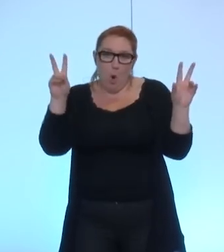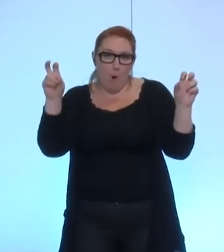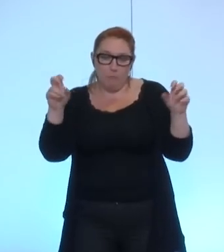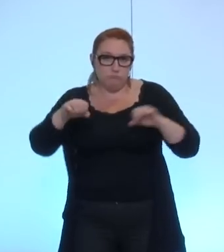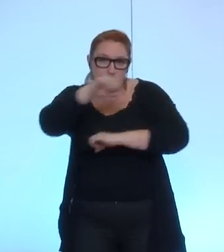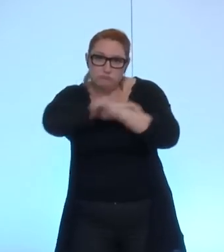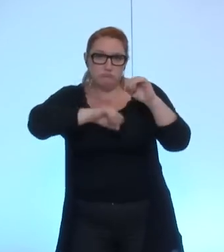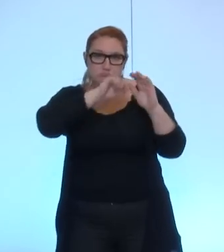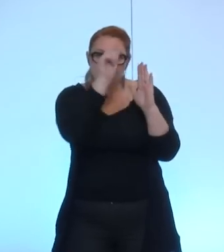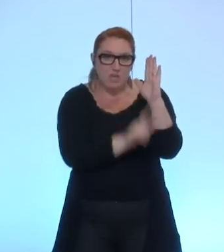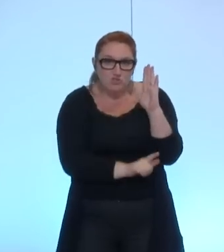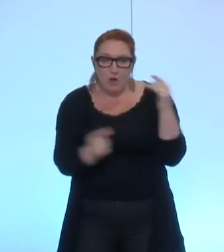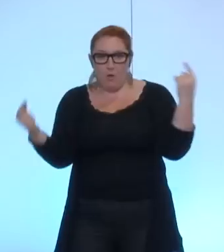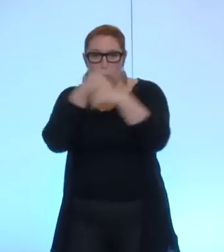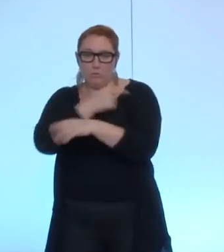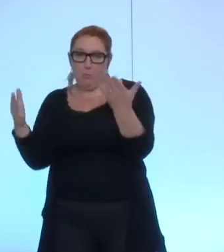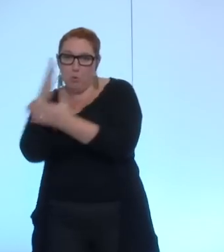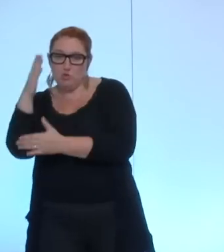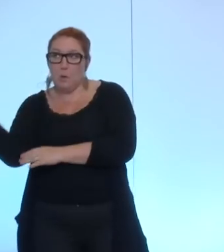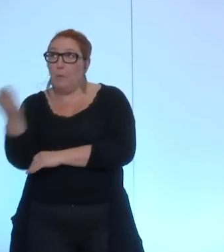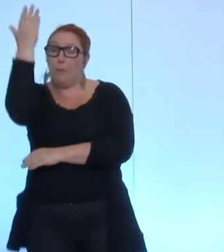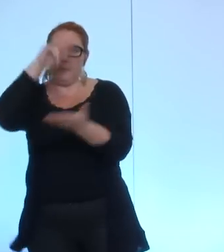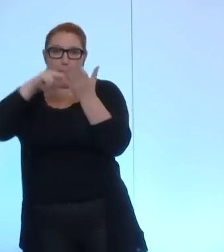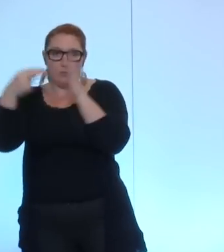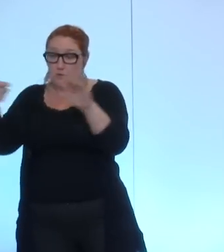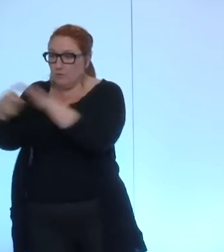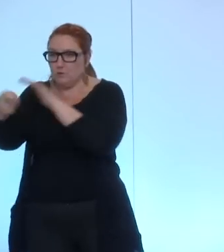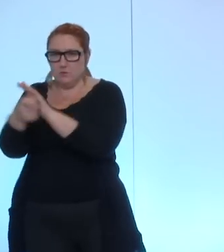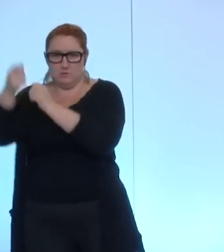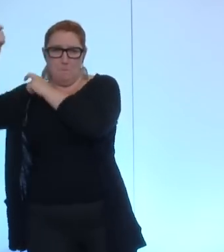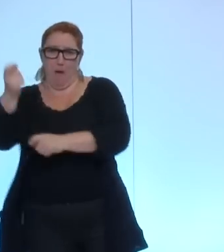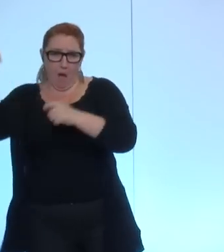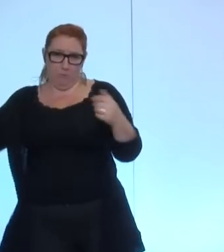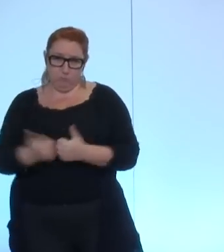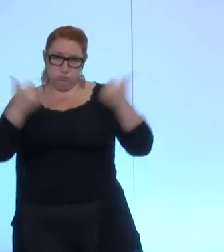les projets de haute technologie qui ont été financés dans le passé.